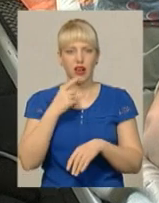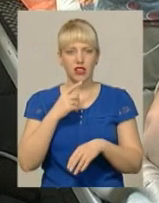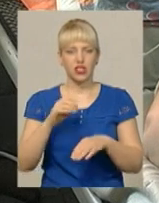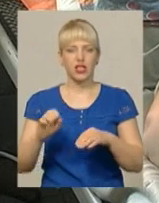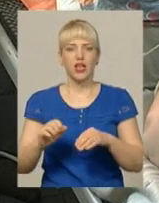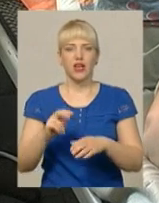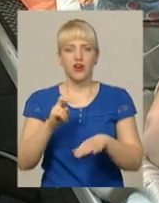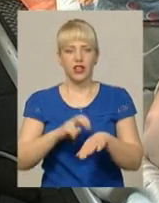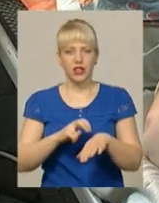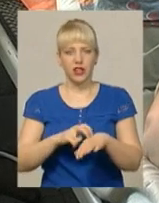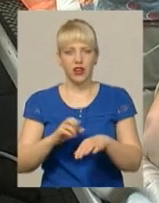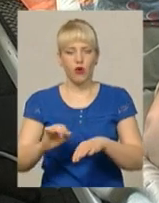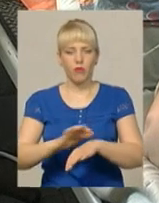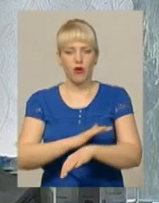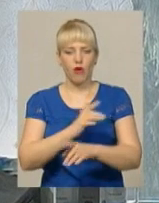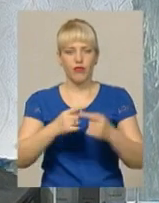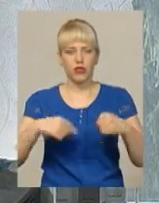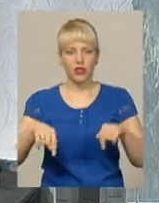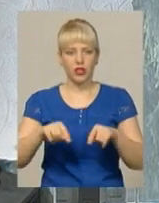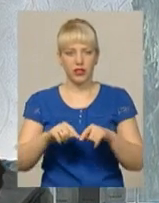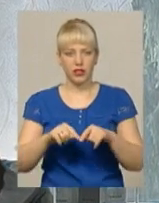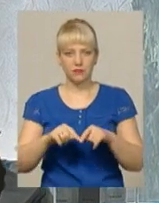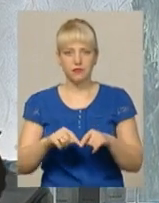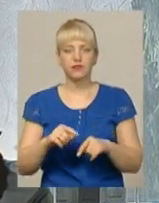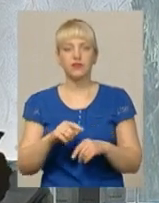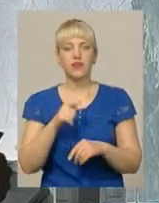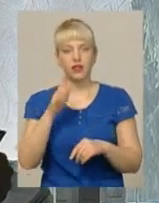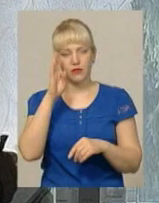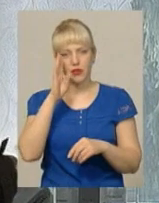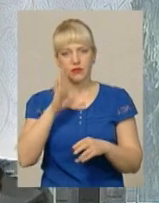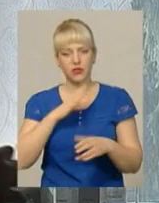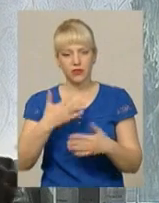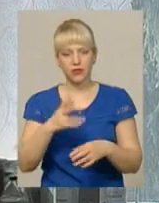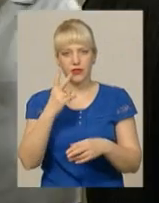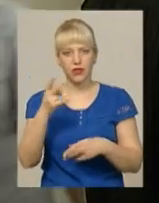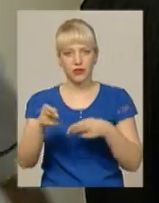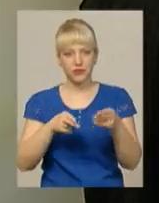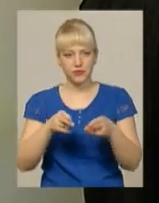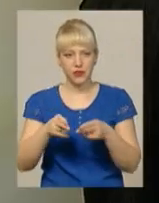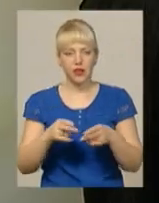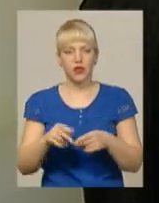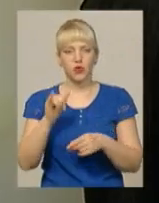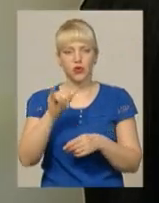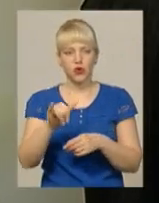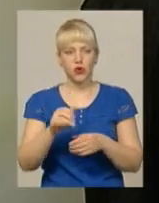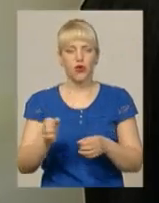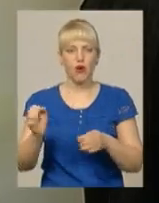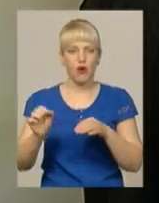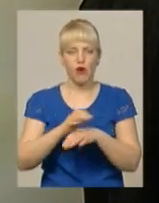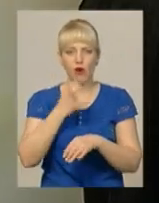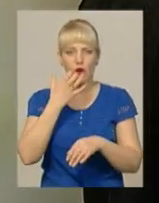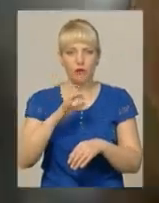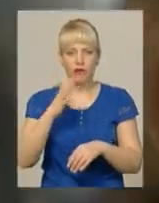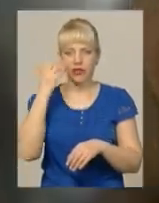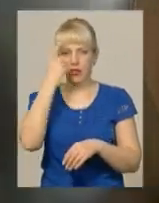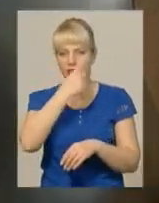опікового відділення Хмельницької обласної лікарні Оксана Хуторцова. Він переніс два хірургічних втручання. У хлопця опіки обличчя, шиї, грудей та